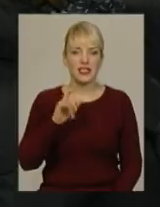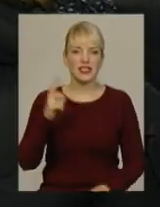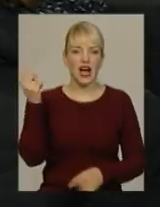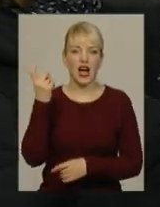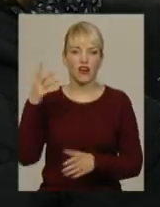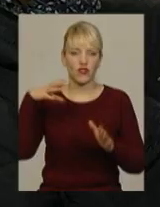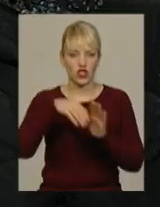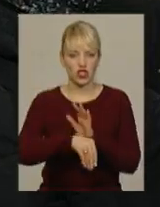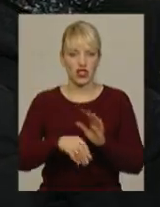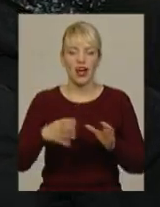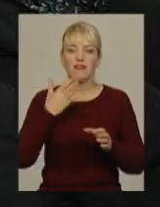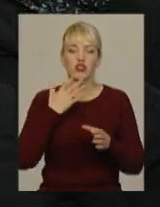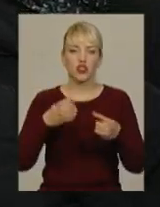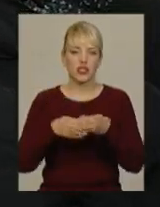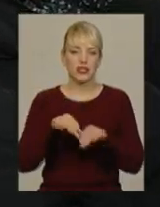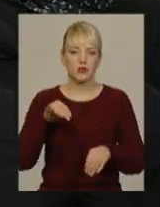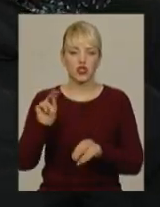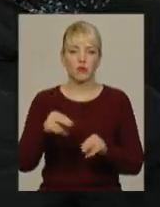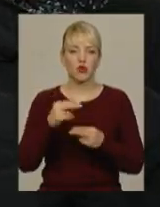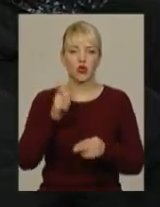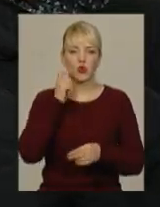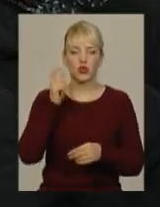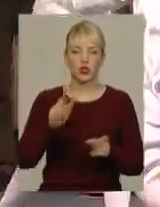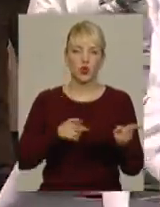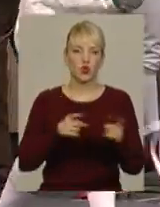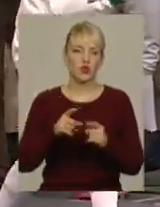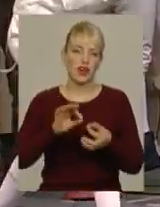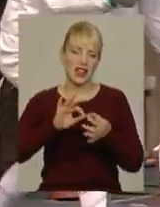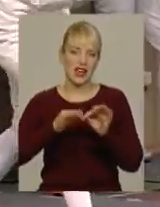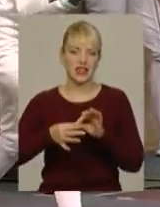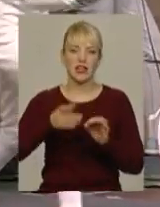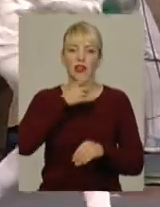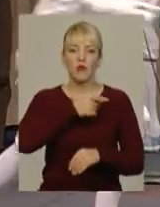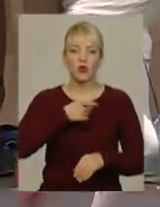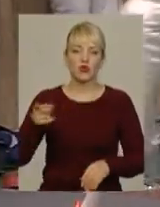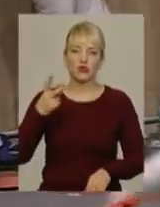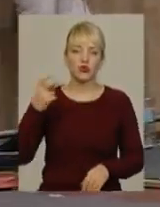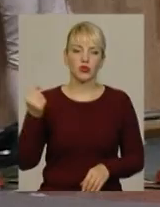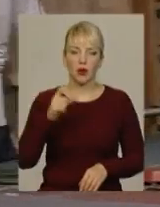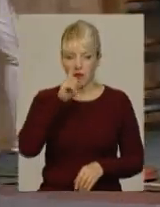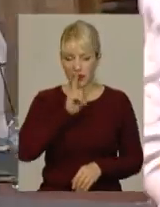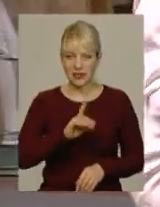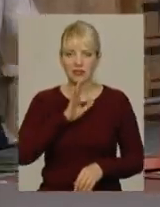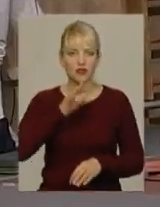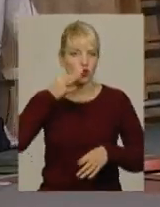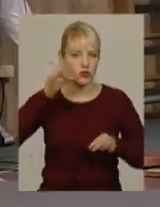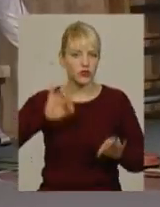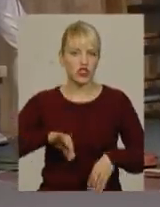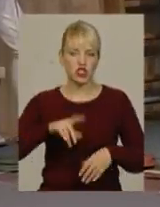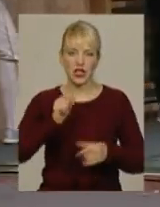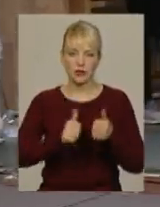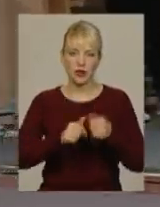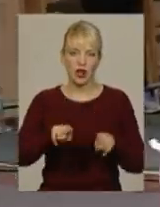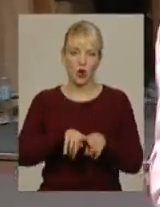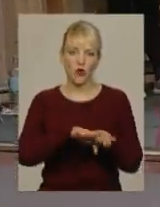складу збірної. До Чемпіонату України, каже, попри це готувалася ретельно впродовж двох місяців. Спортсменка досвідчена, на змаганнях такого